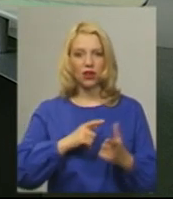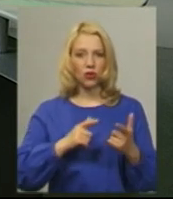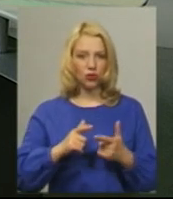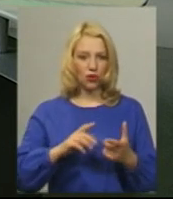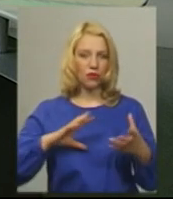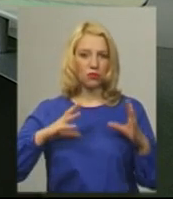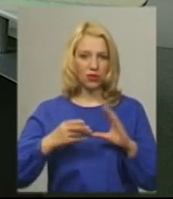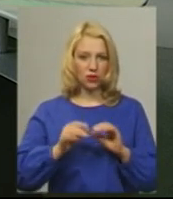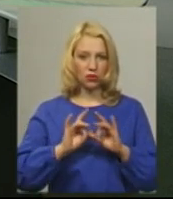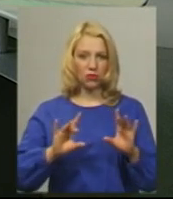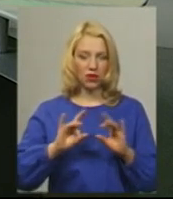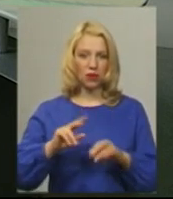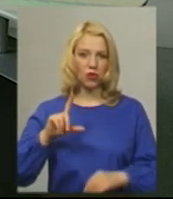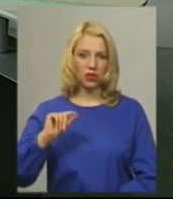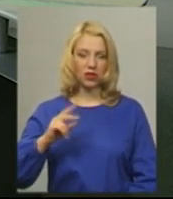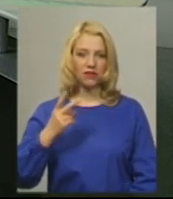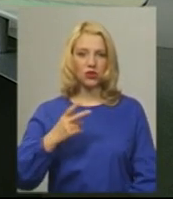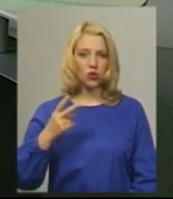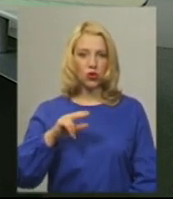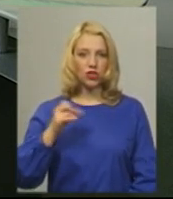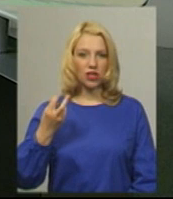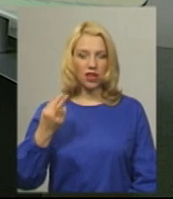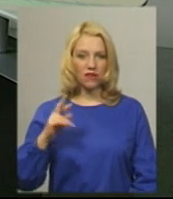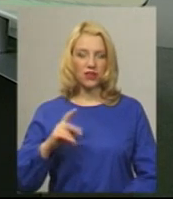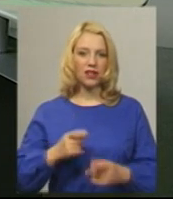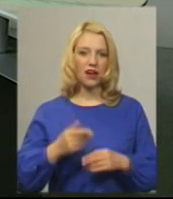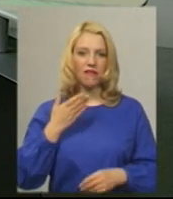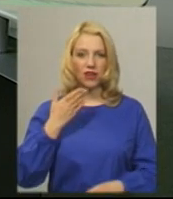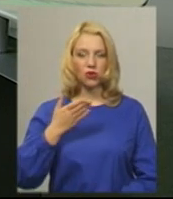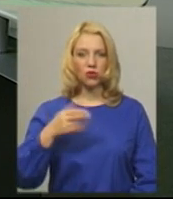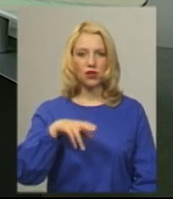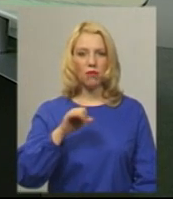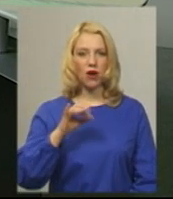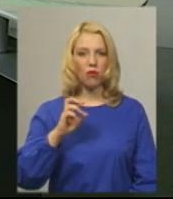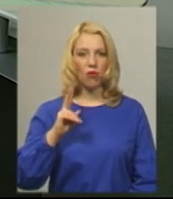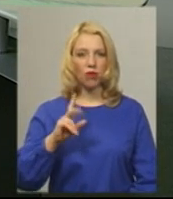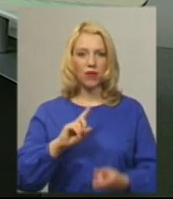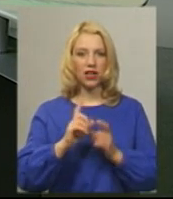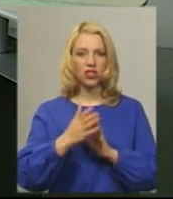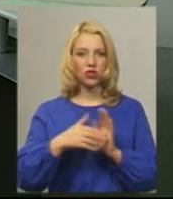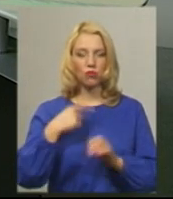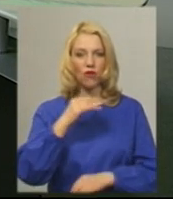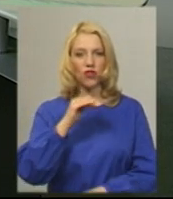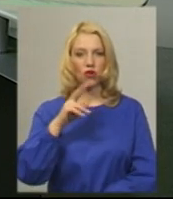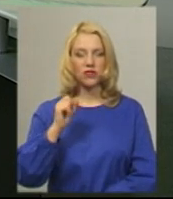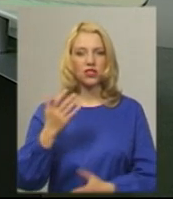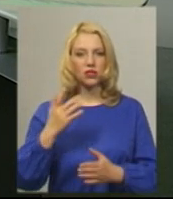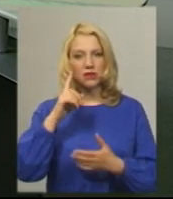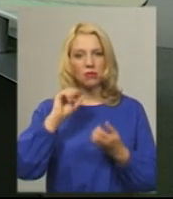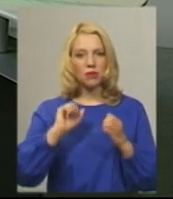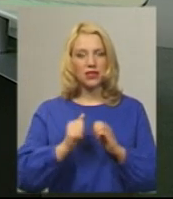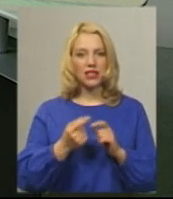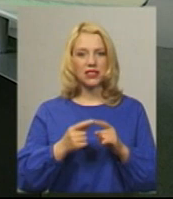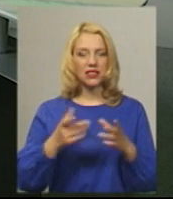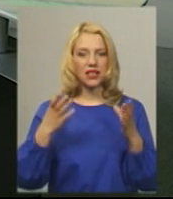підсумок понеділка, 22 червня. В студії ведуча Світлана Поробок на жестову мову перекладає Оксана Фіновська. Чим запам'ятається день